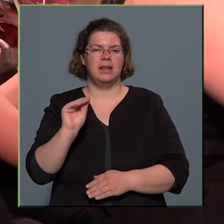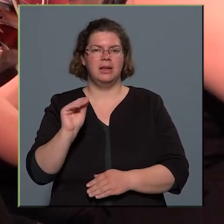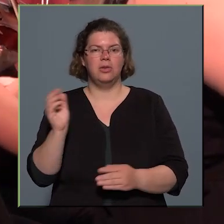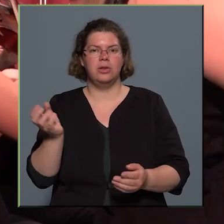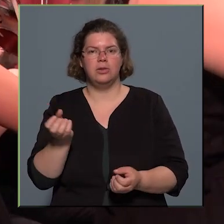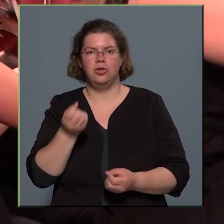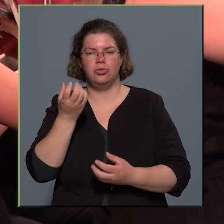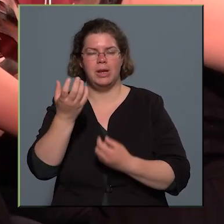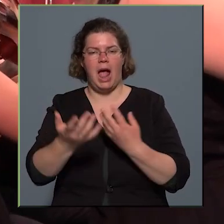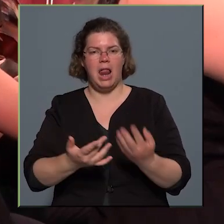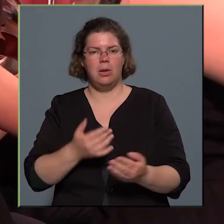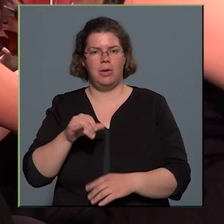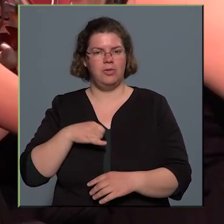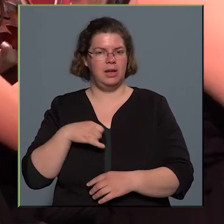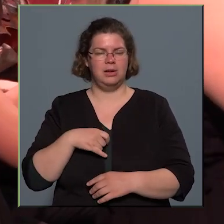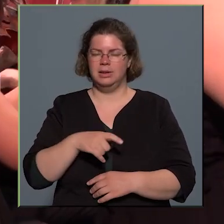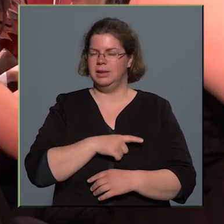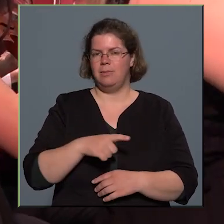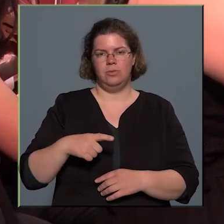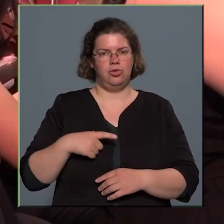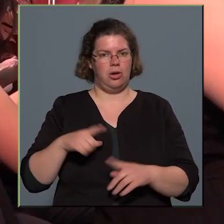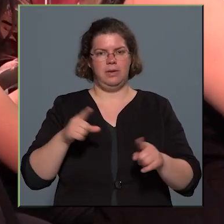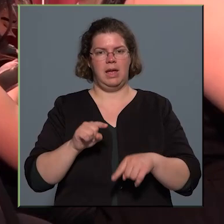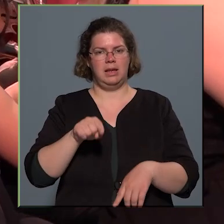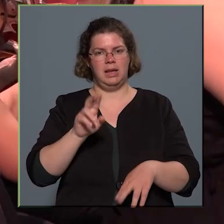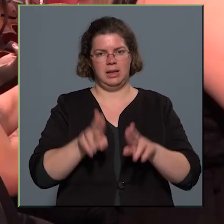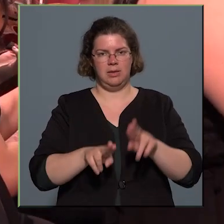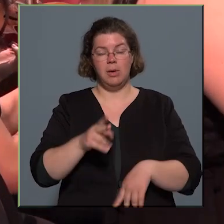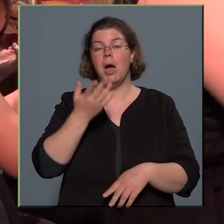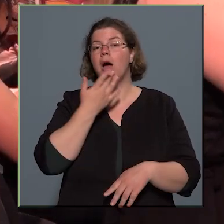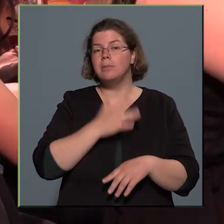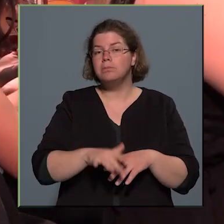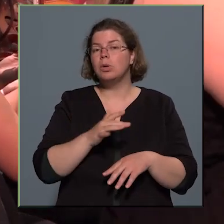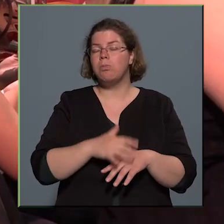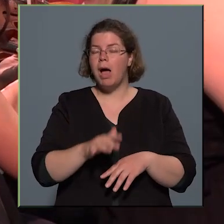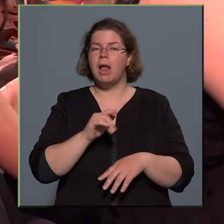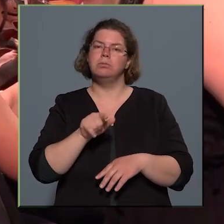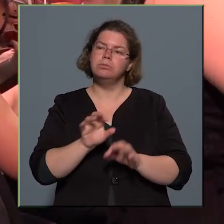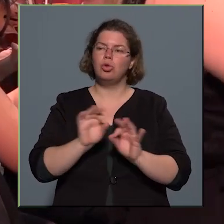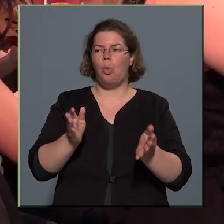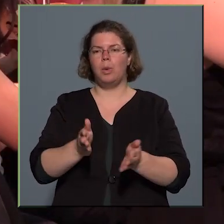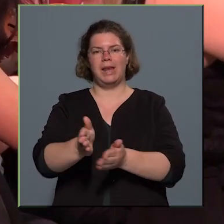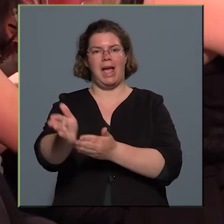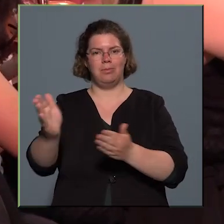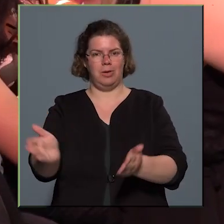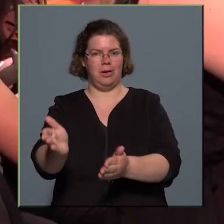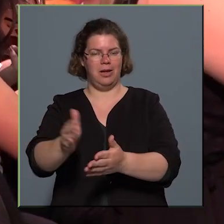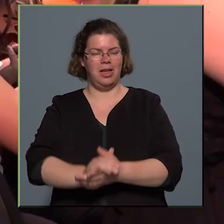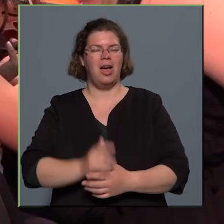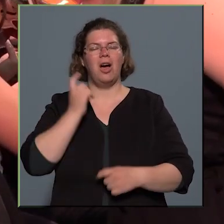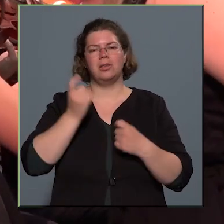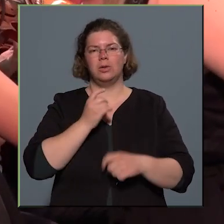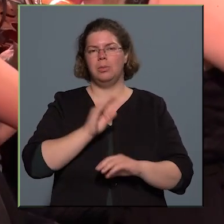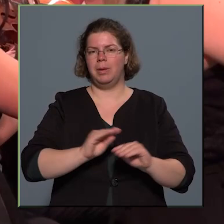fiatalokat. Nem csak a zenére nevelem őket, hanem próbálom őket jó irányba terelgetni. Azt gondolom, a